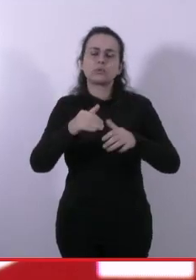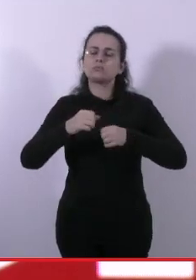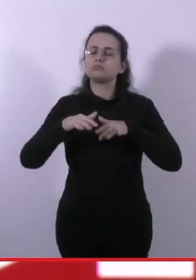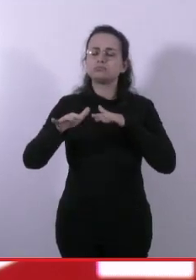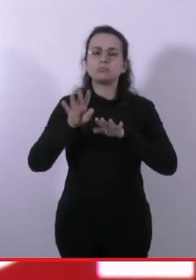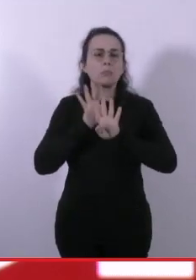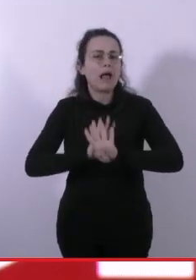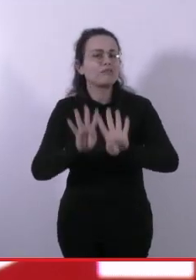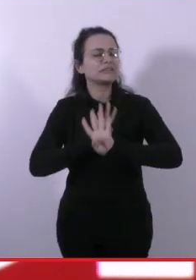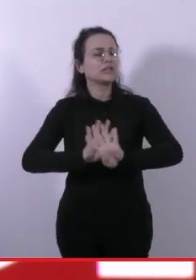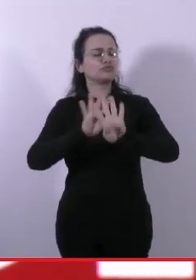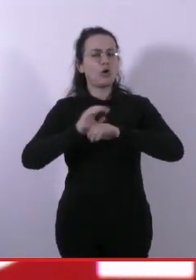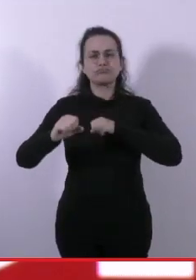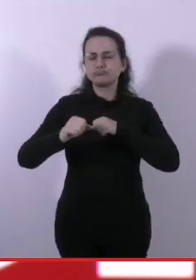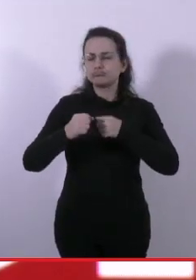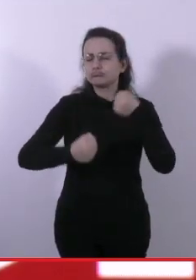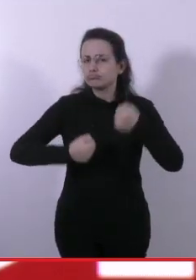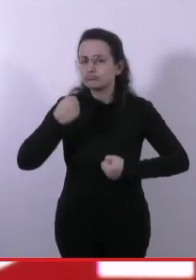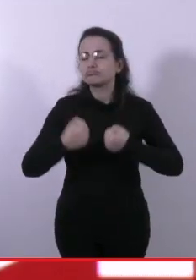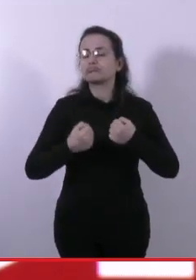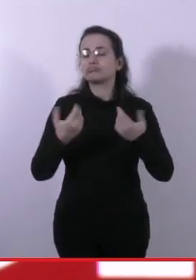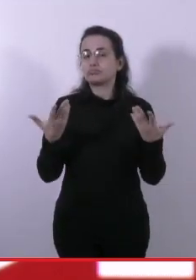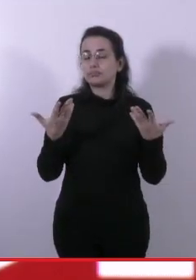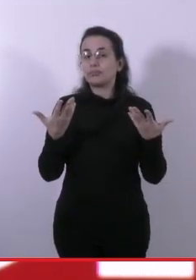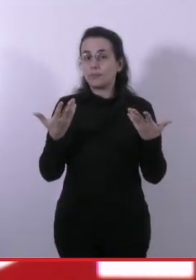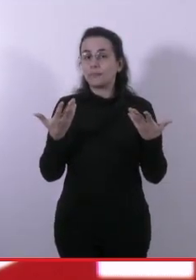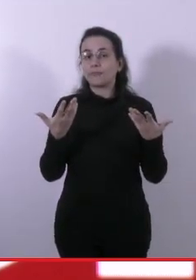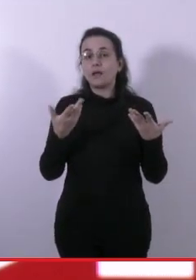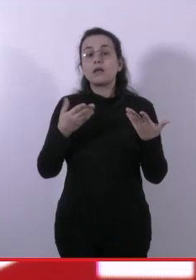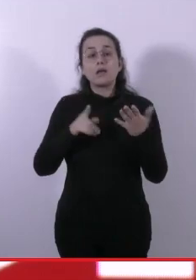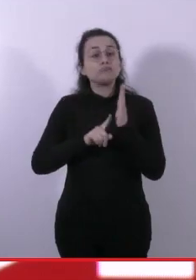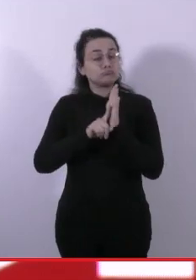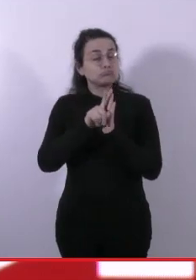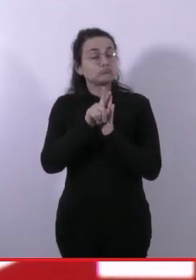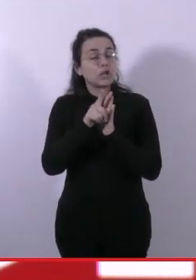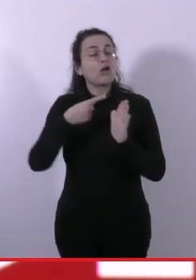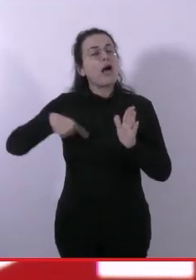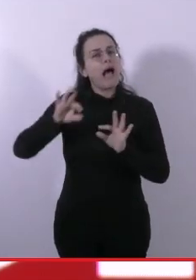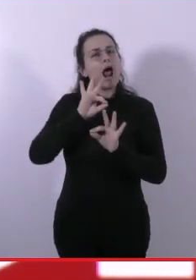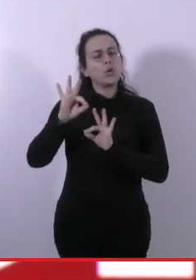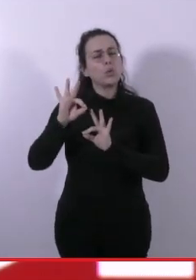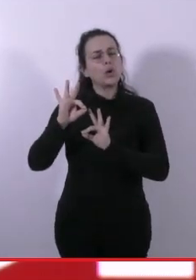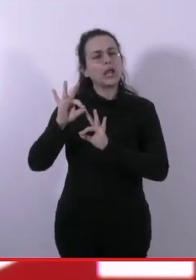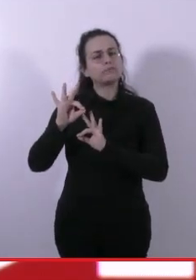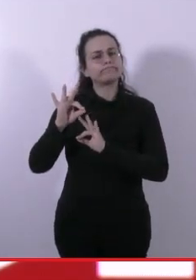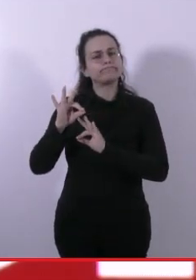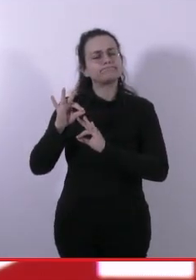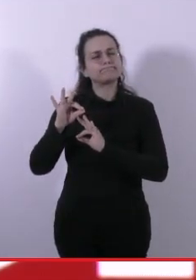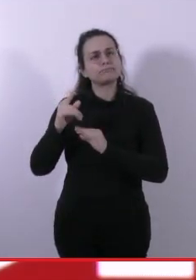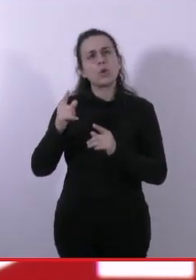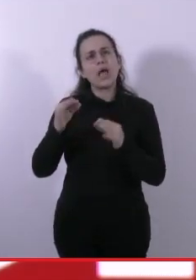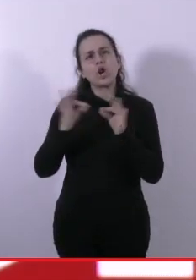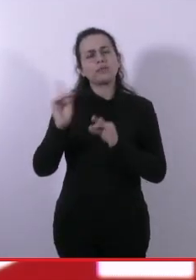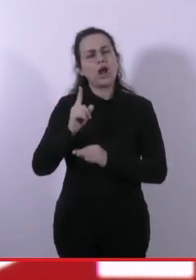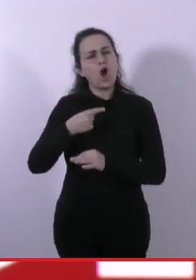manifestazioni sono riuscite. Ci hanno anche a volte attaccato per la nostra posizione chiara di